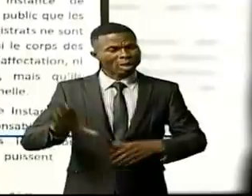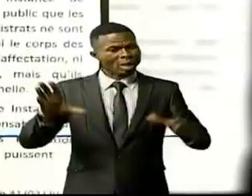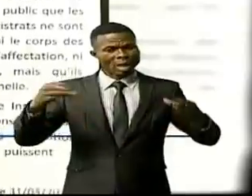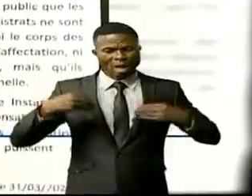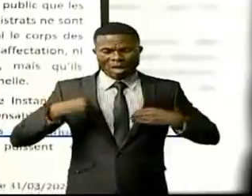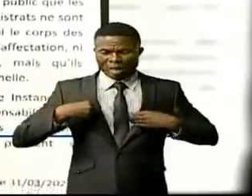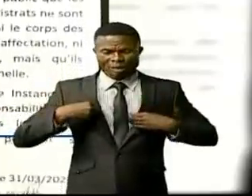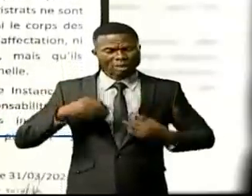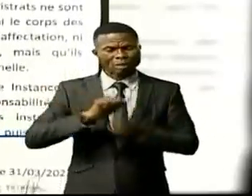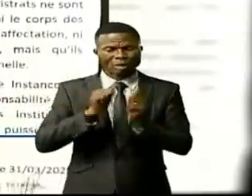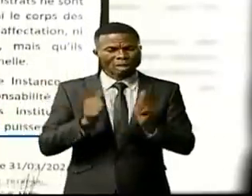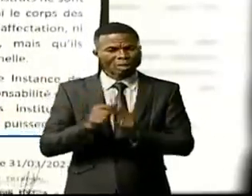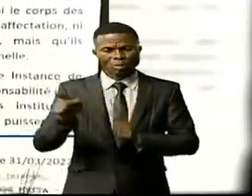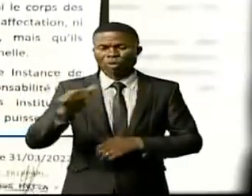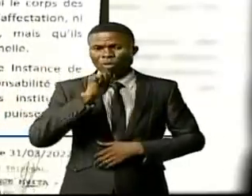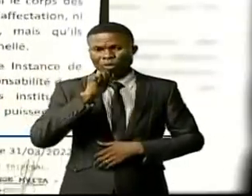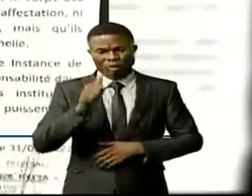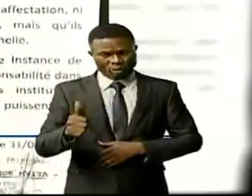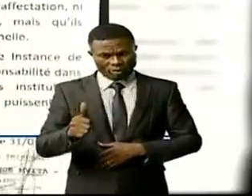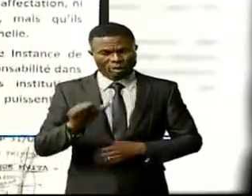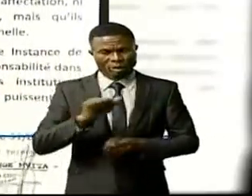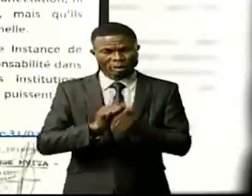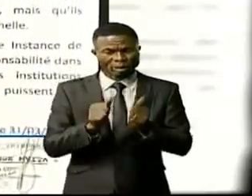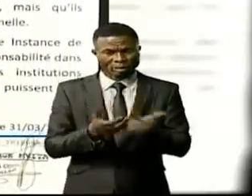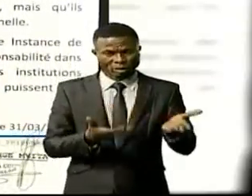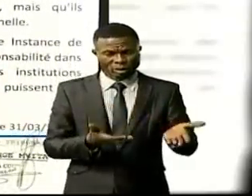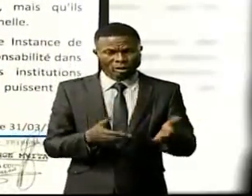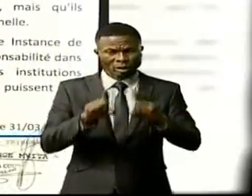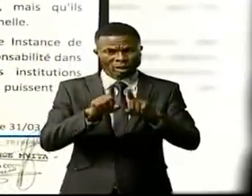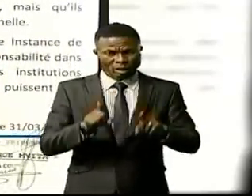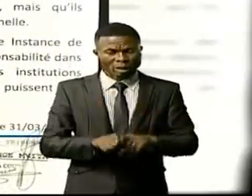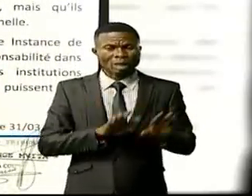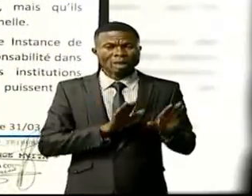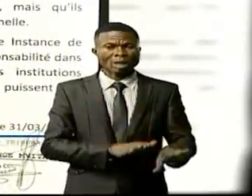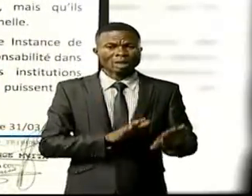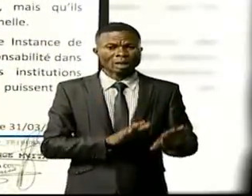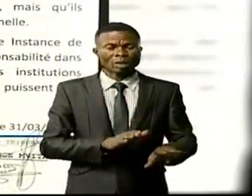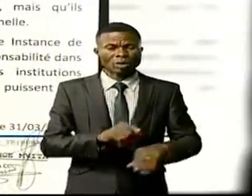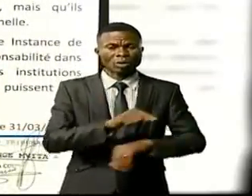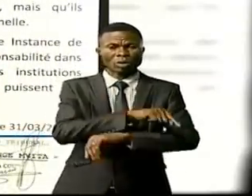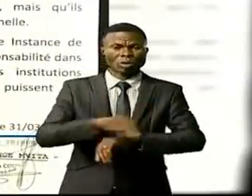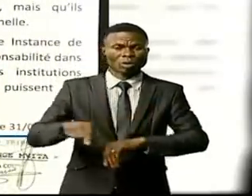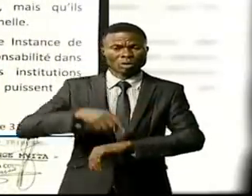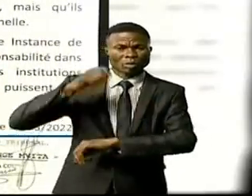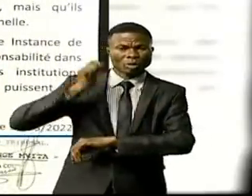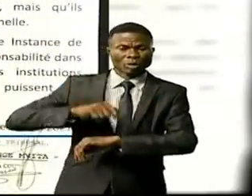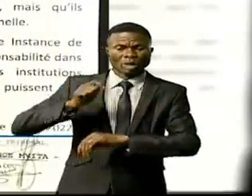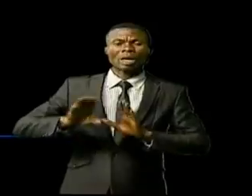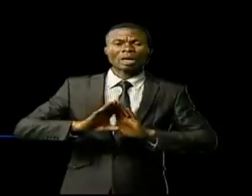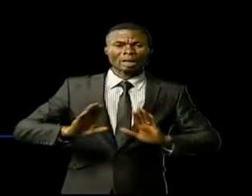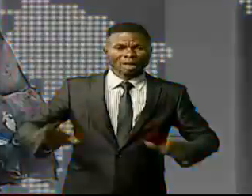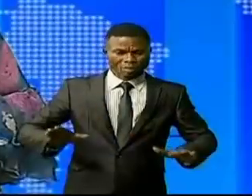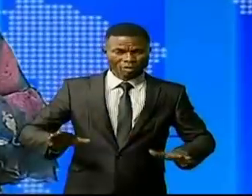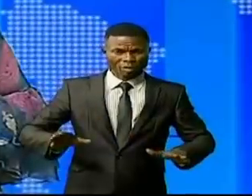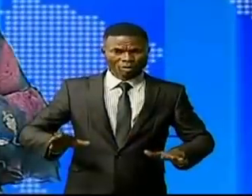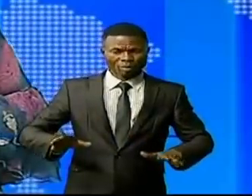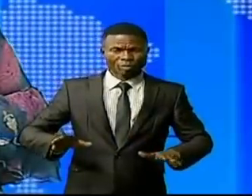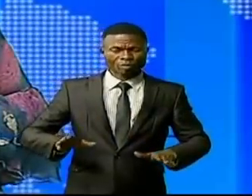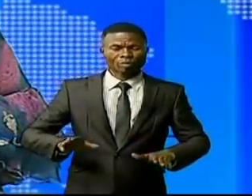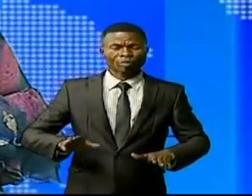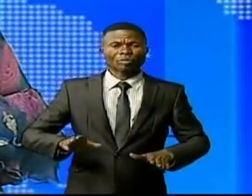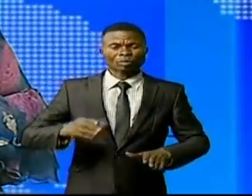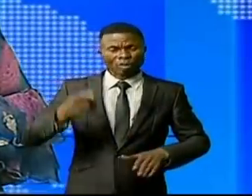responsabilité dans cette affaire et attend que les institutions judiciaires compétentes saisissent et